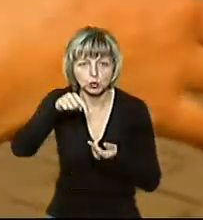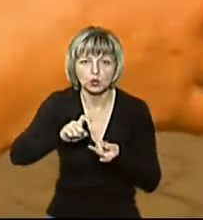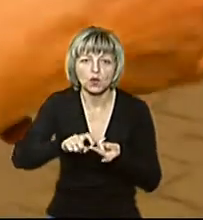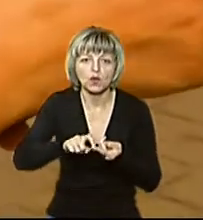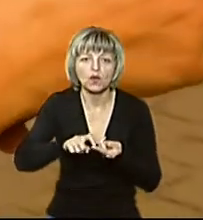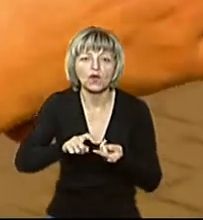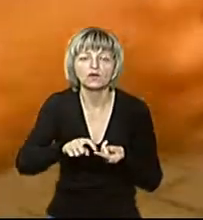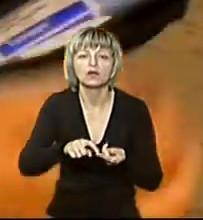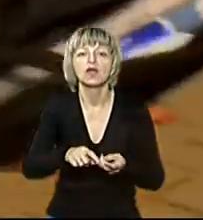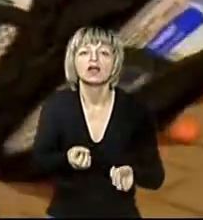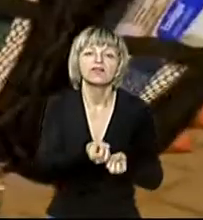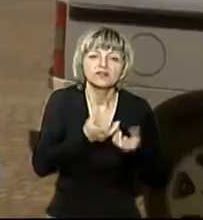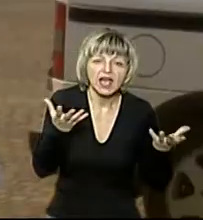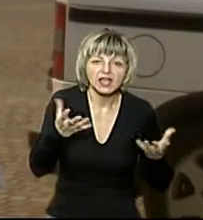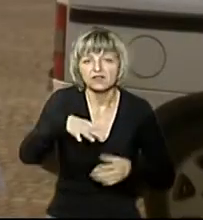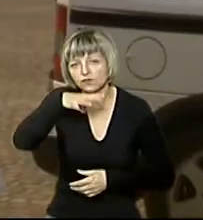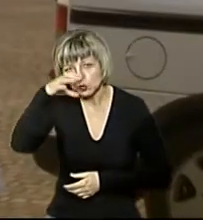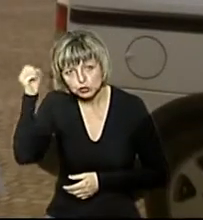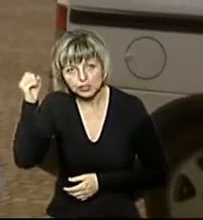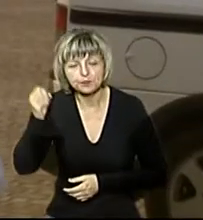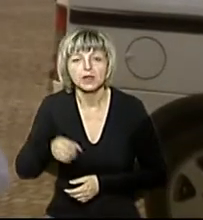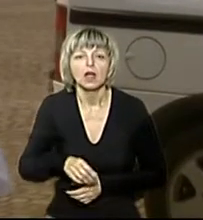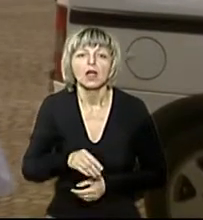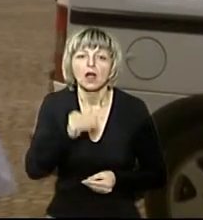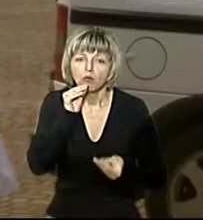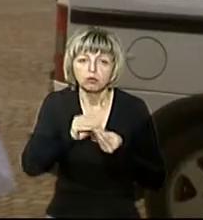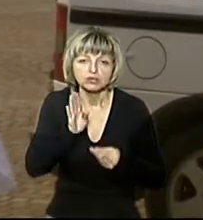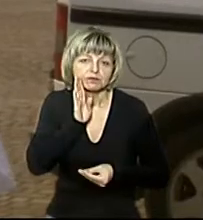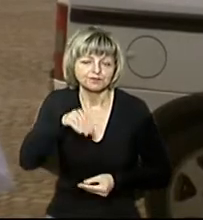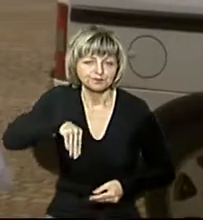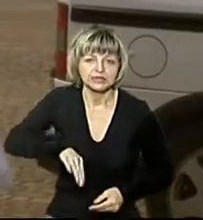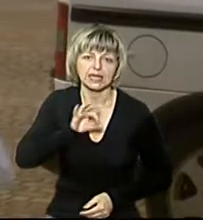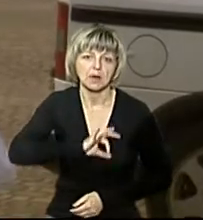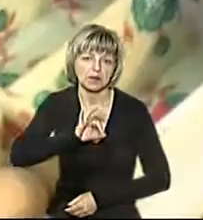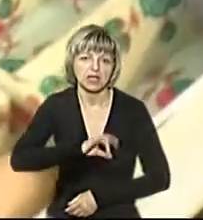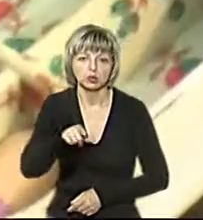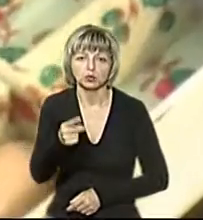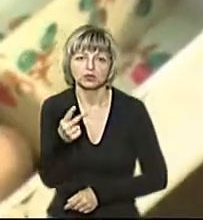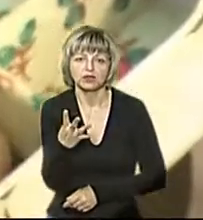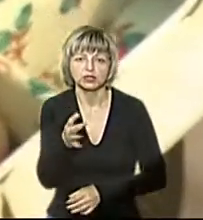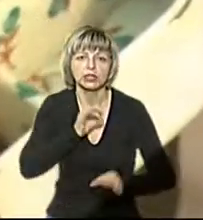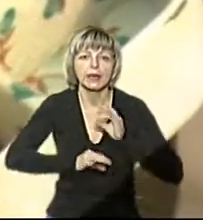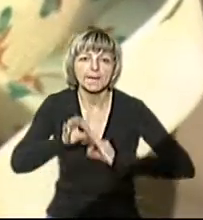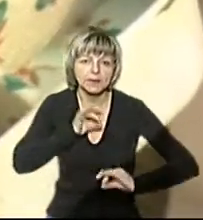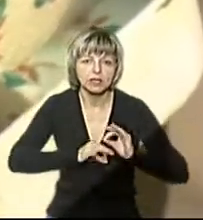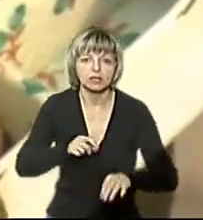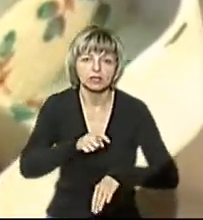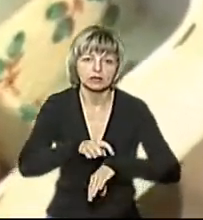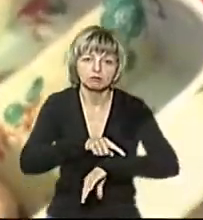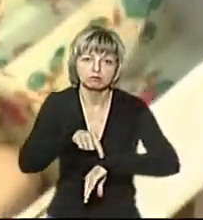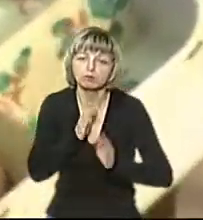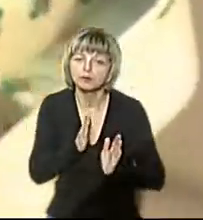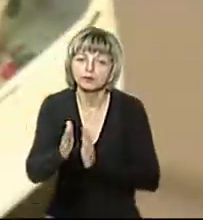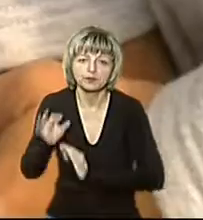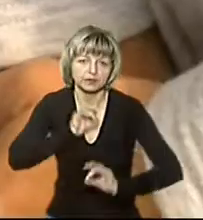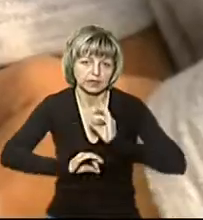інсулін, нічний інсулін, рушка. Постійно з собою, каже жінка, таблетниця. Тут 24 пігулки і погодинний графік